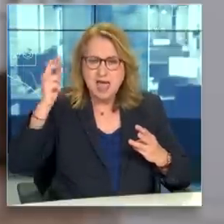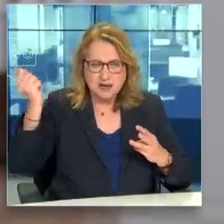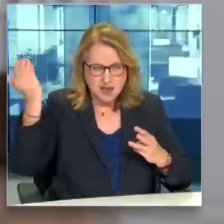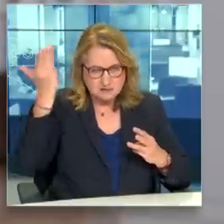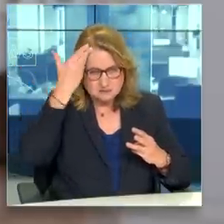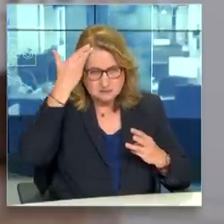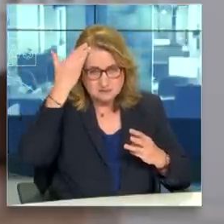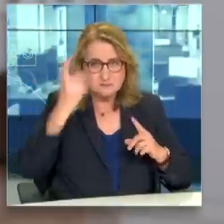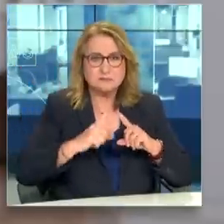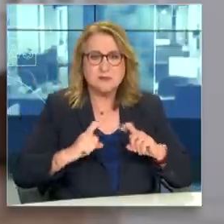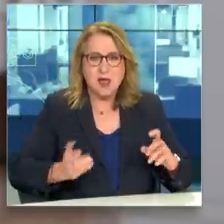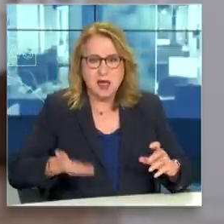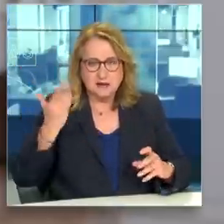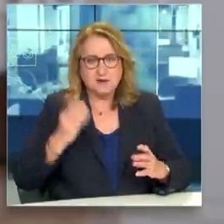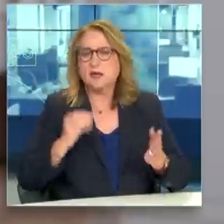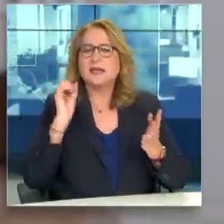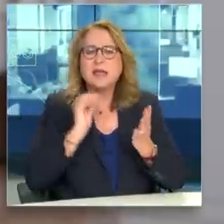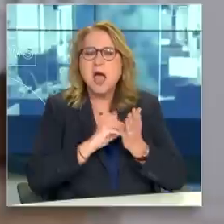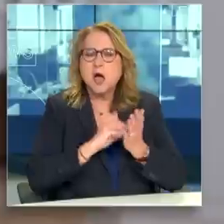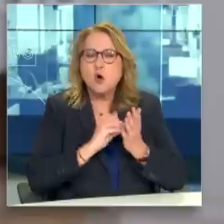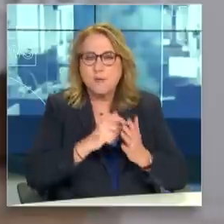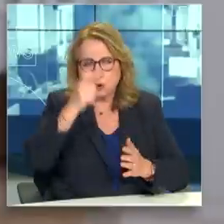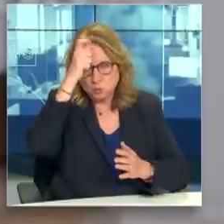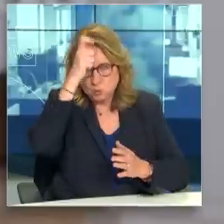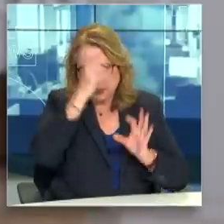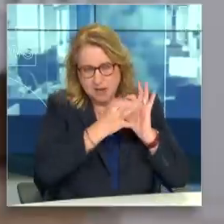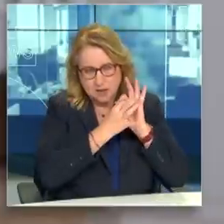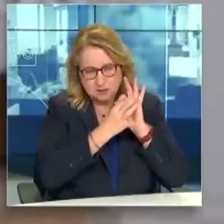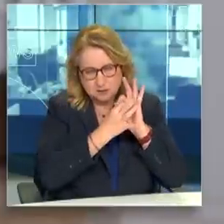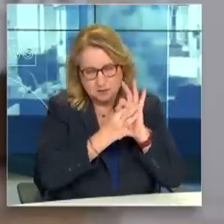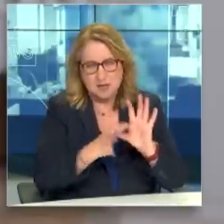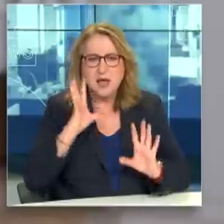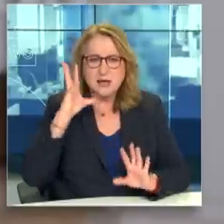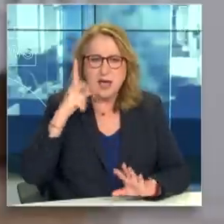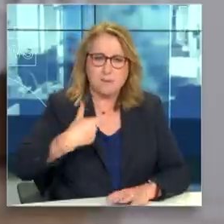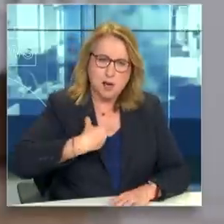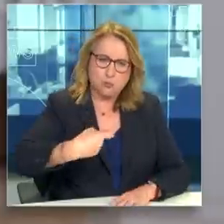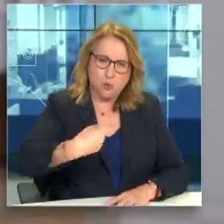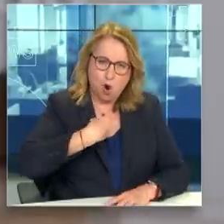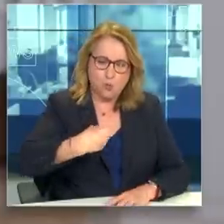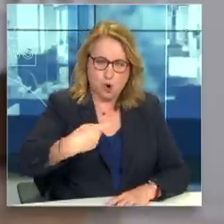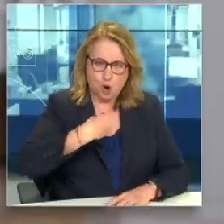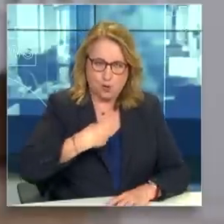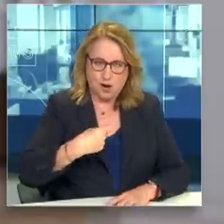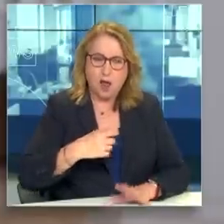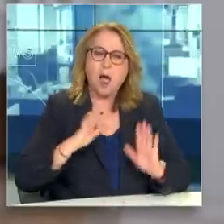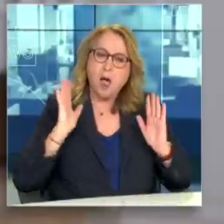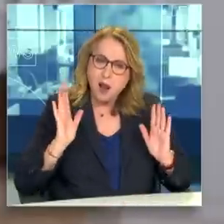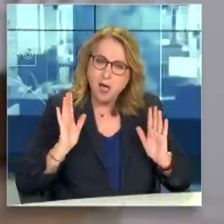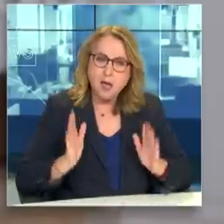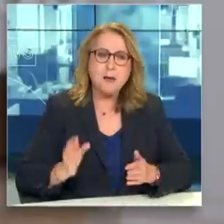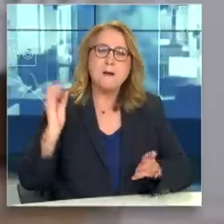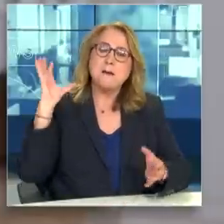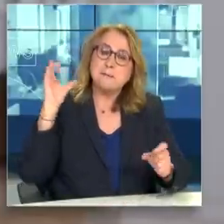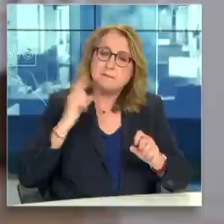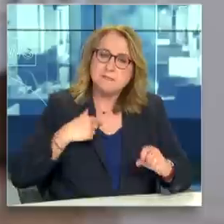απρόβλεπτου γείτονα όπως η Τουρκία. Απέναντι σε όλα αυτά, η οικονομία και η κοινωνία μας έμειναν όρθιες. Και